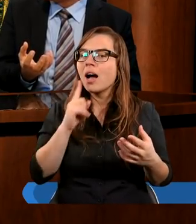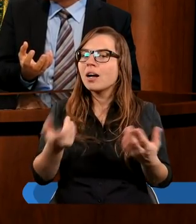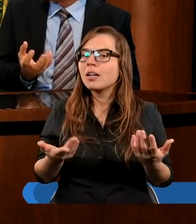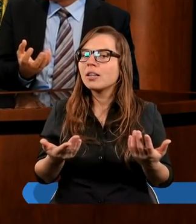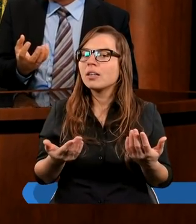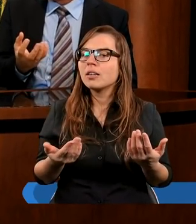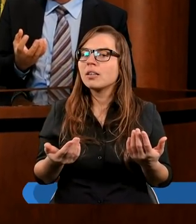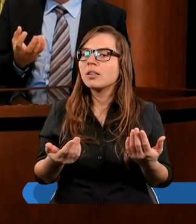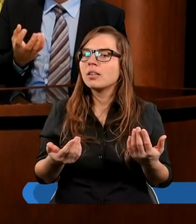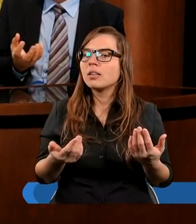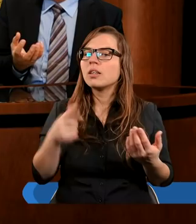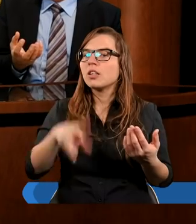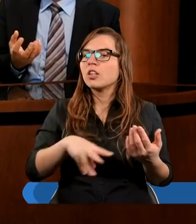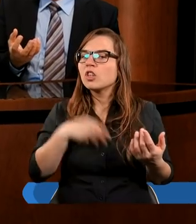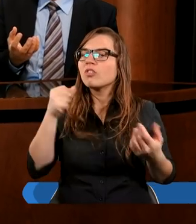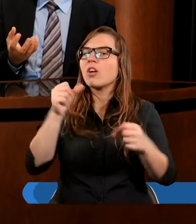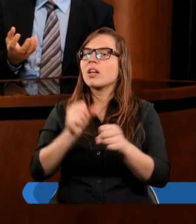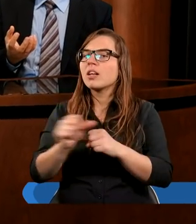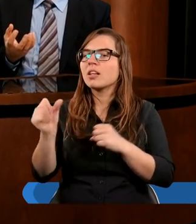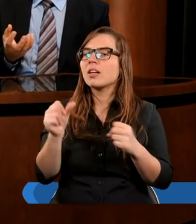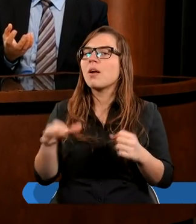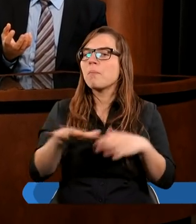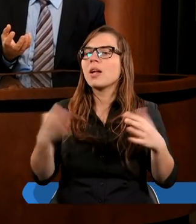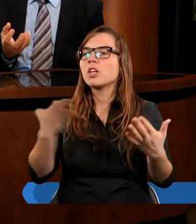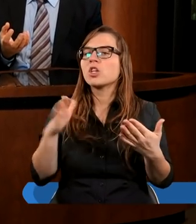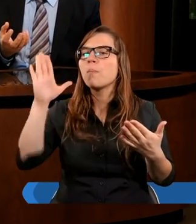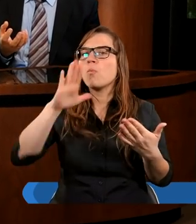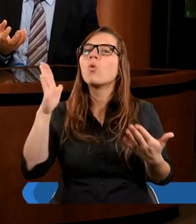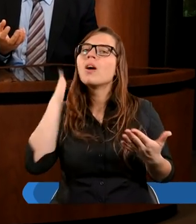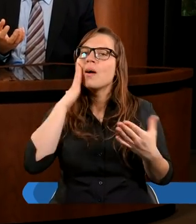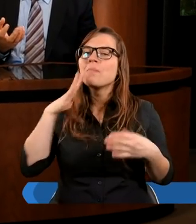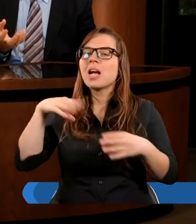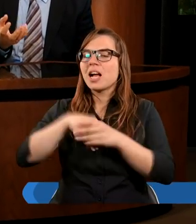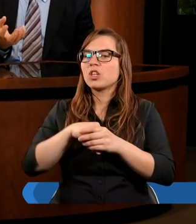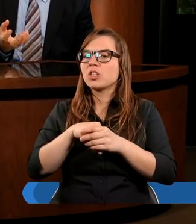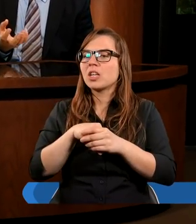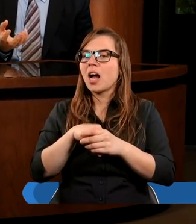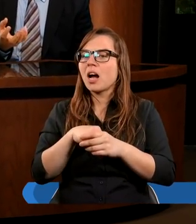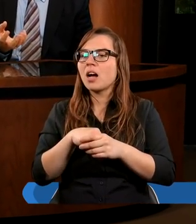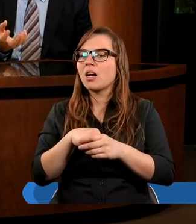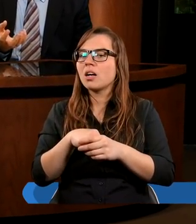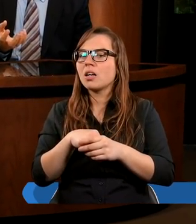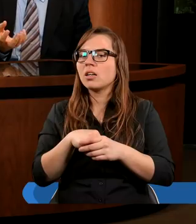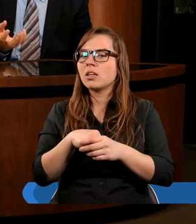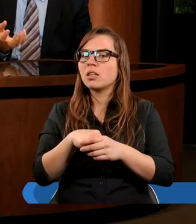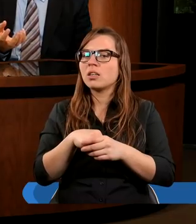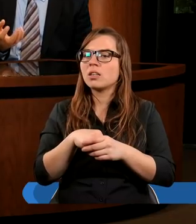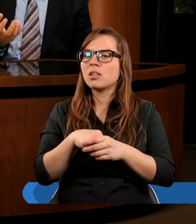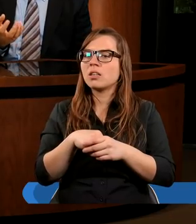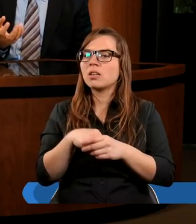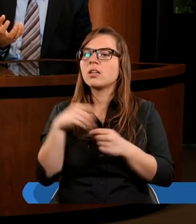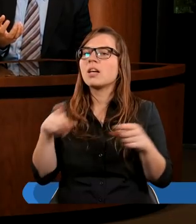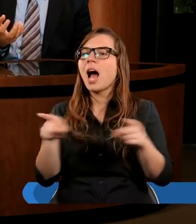Znaczy, mówiąc, świątynia jest miejscem, gdzie Pan Bóg mieszka. Tam, gdzie mieszka wśród oczycia swojego ludu.